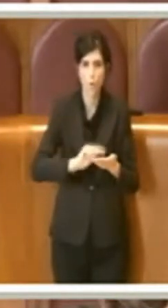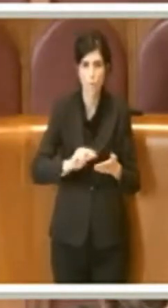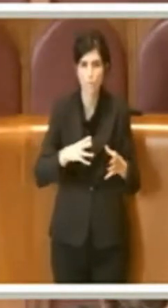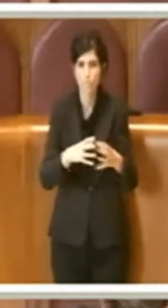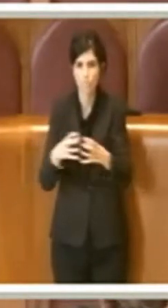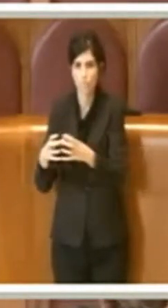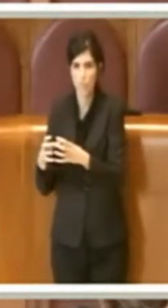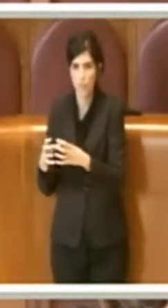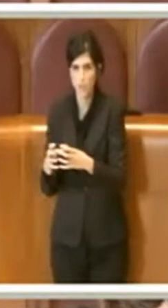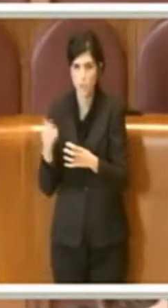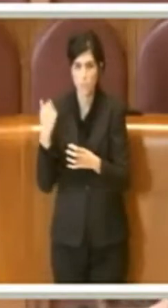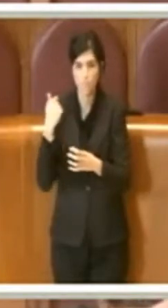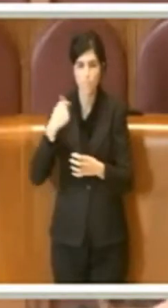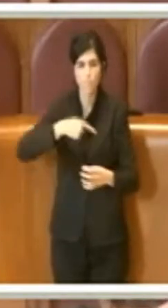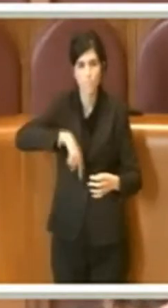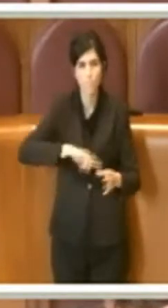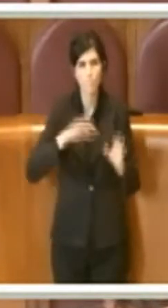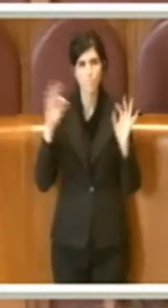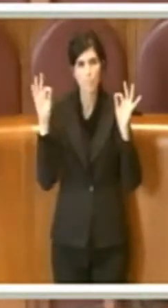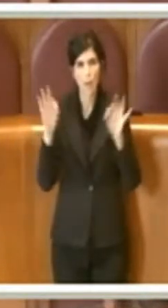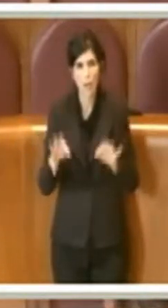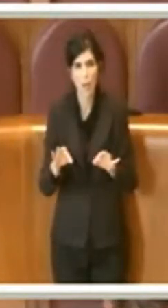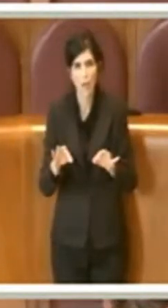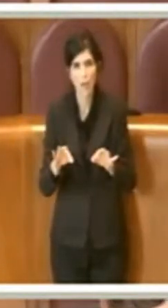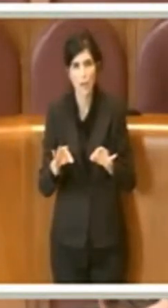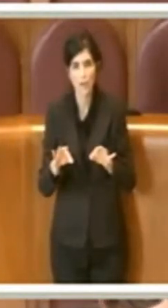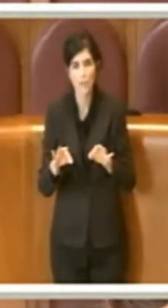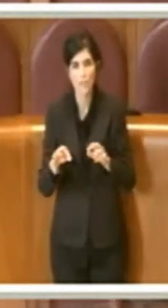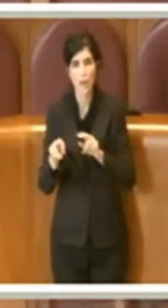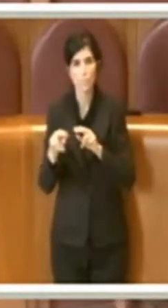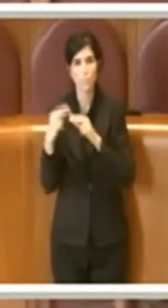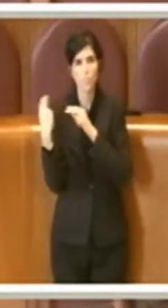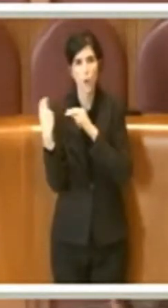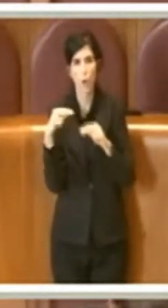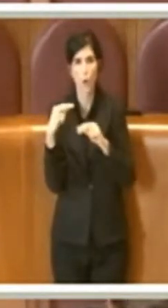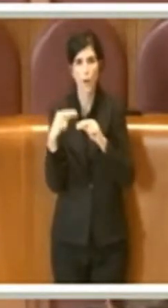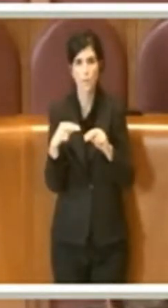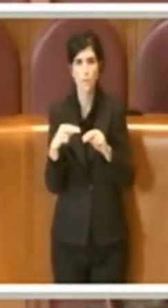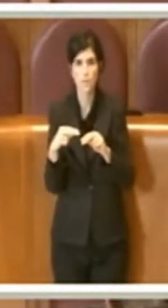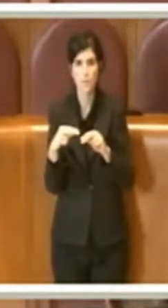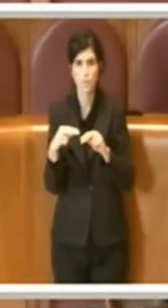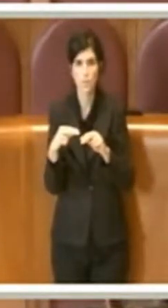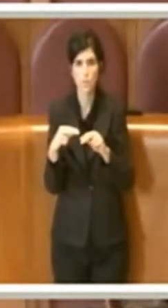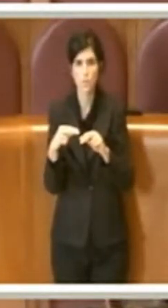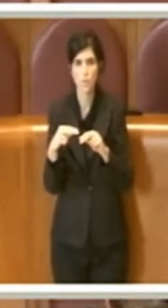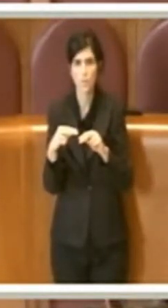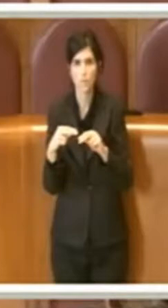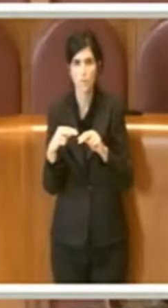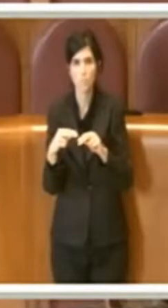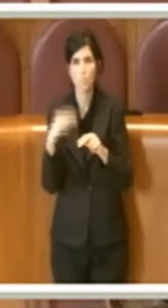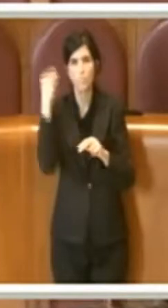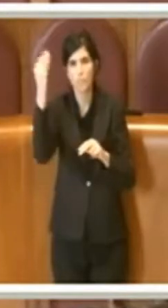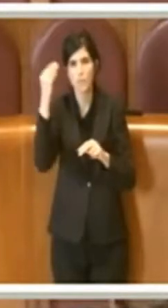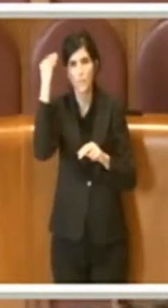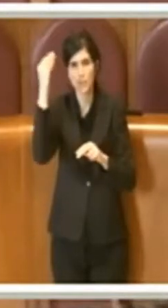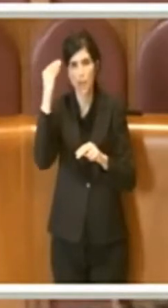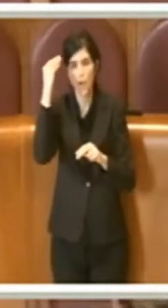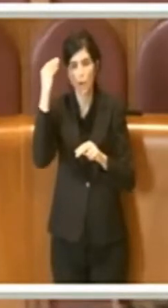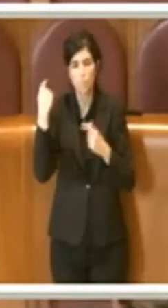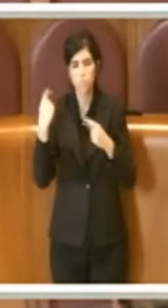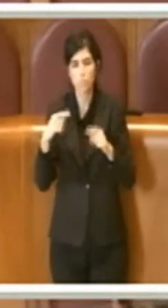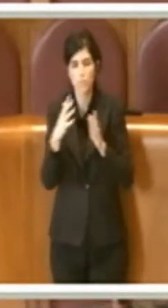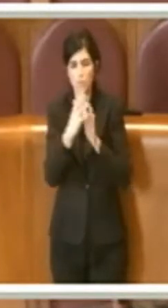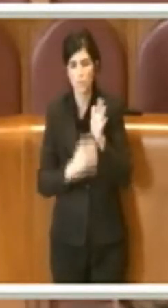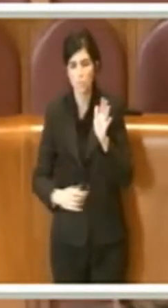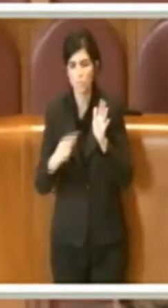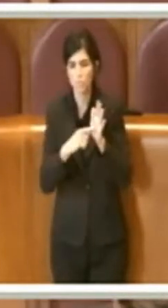arrivati ad una rettifica di quel parere per